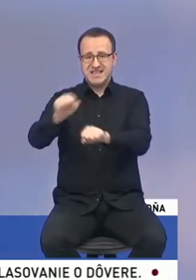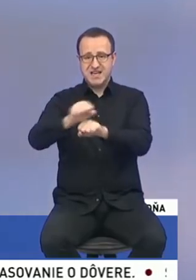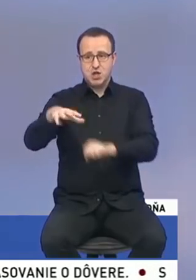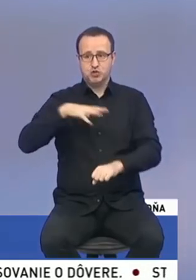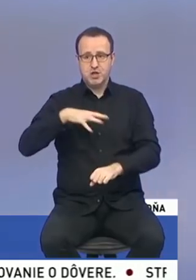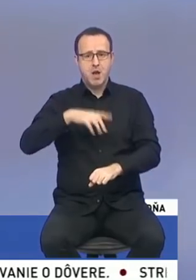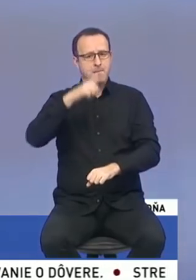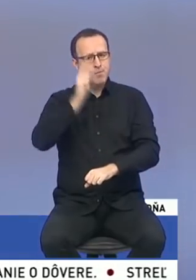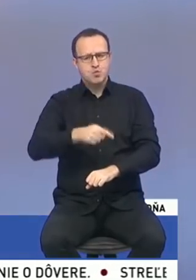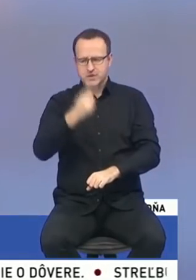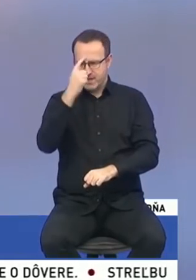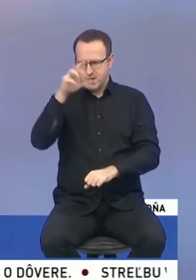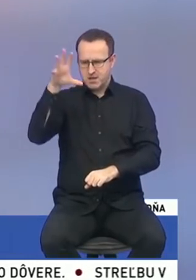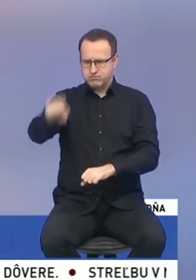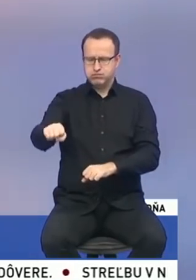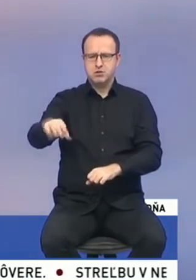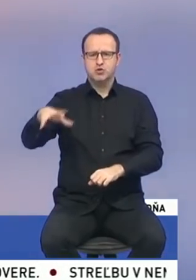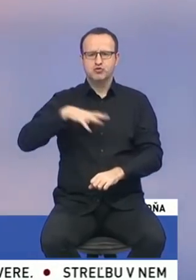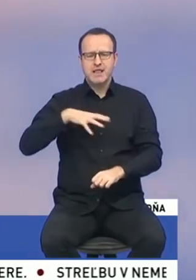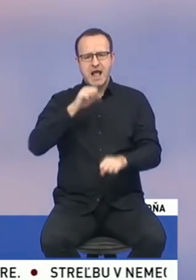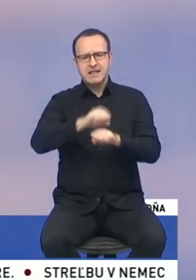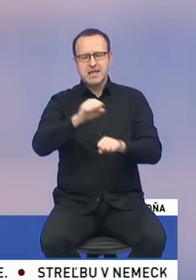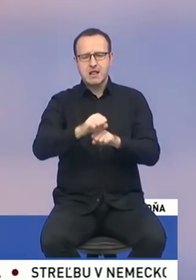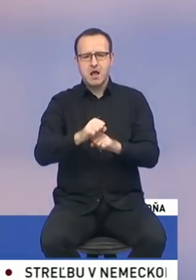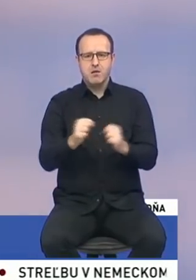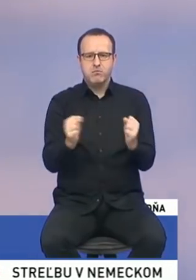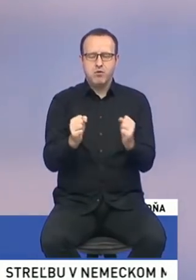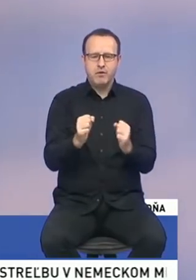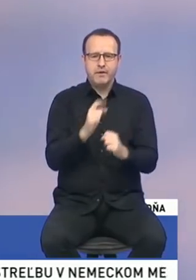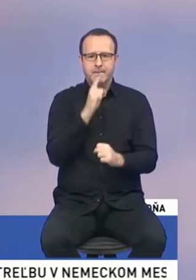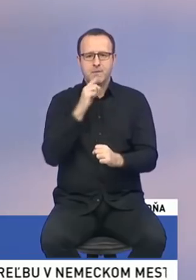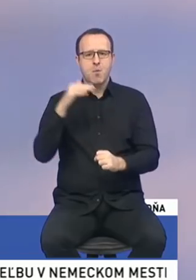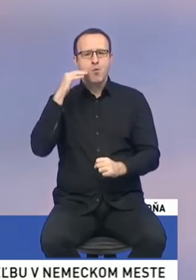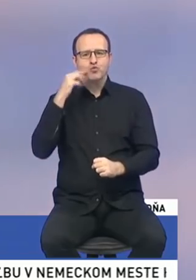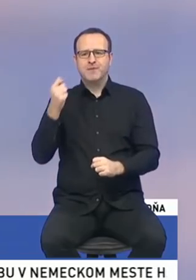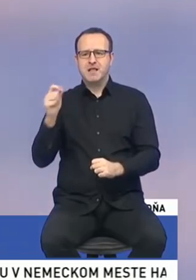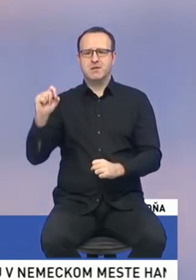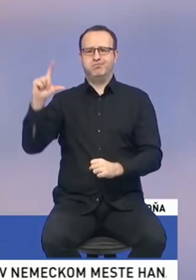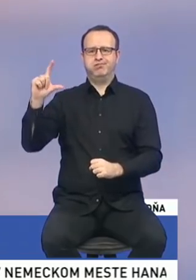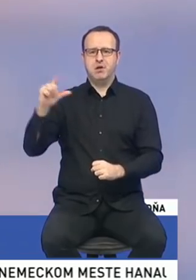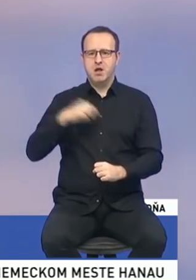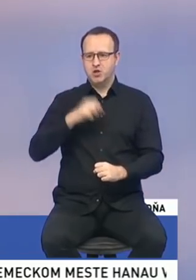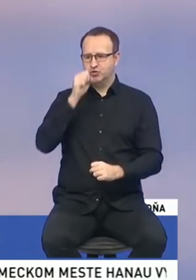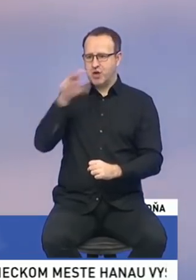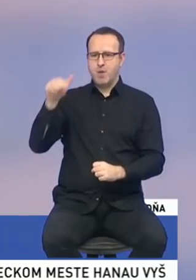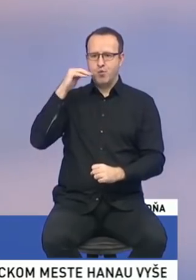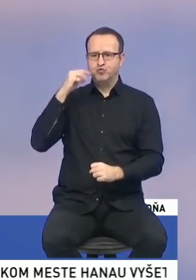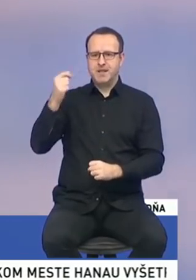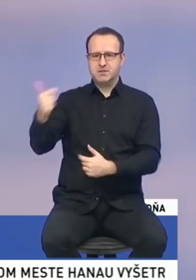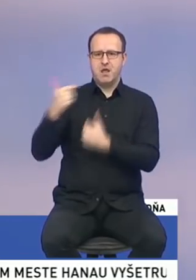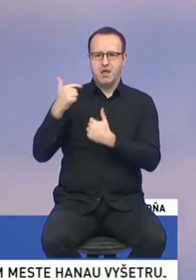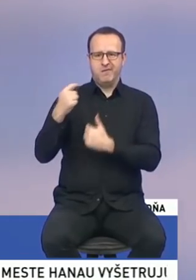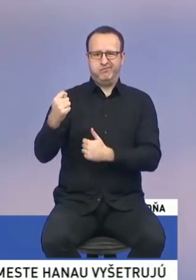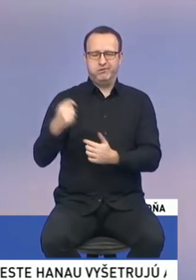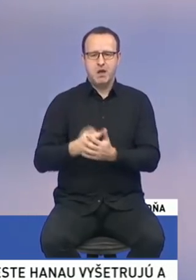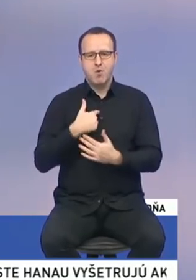musia rozoznať, či daná týrana žena, či zátlka, lebo sa bojí, že muže živiteľ rodiny a ďalej rodinu nebude podporovať, alebo či sa bojí, že